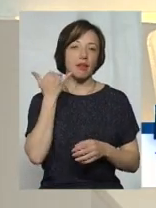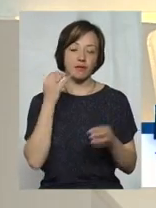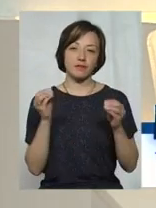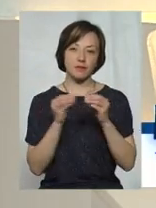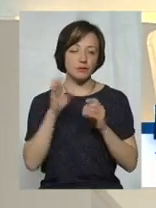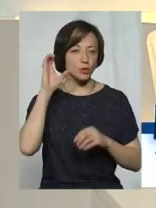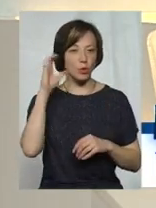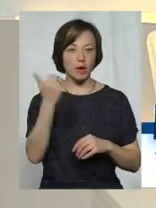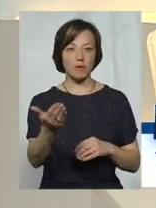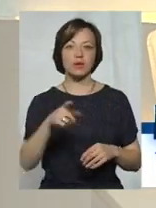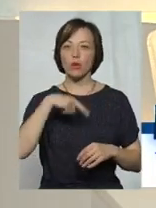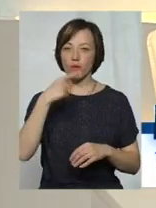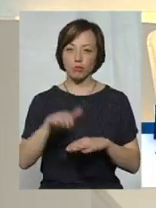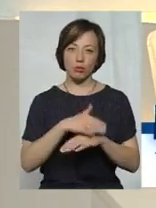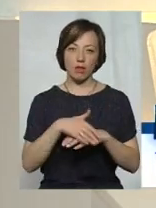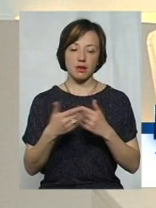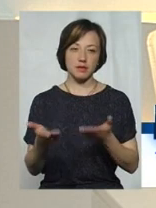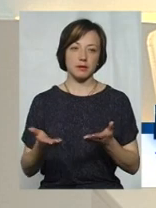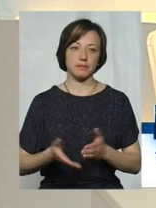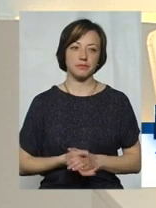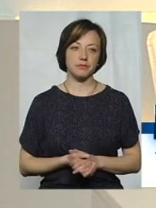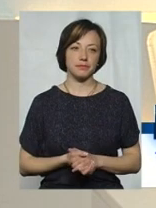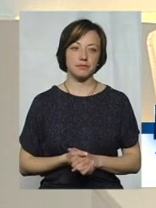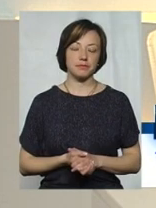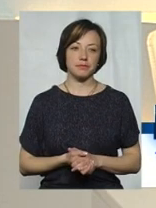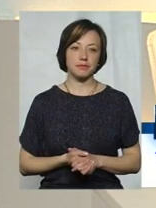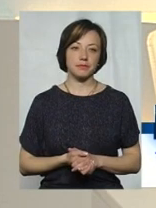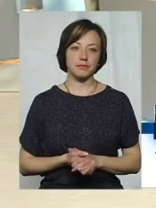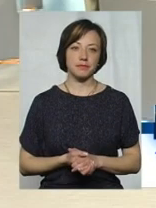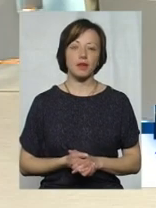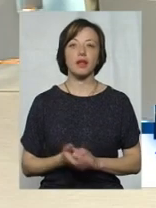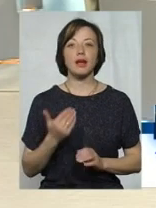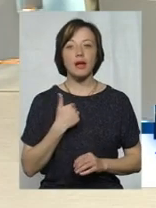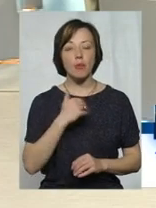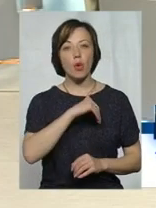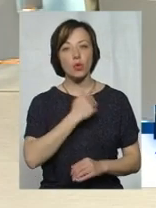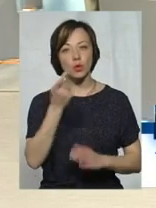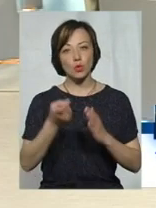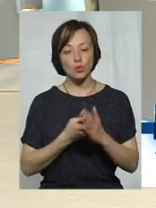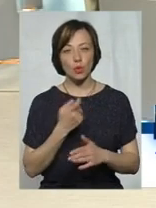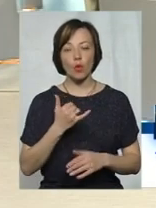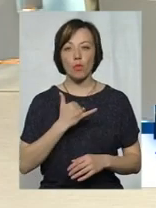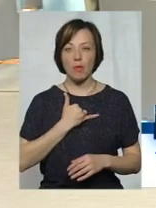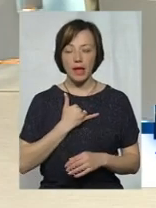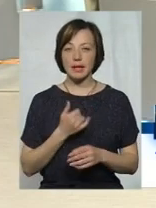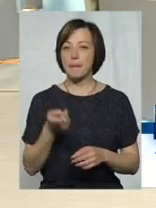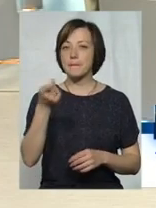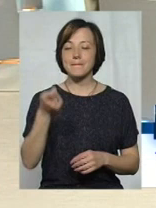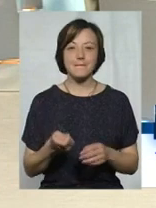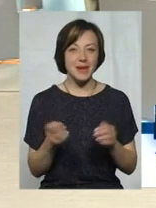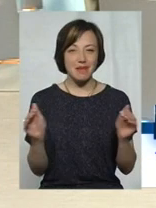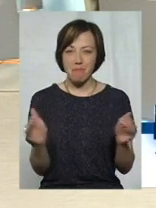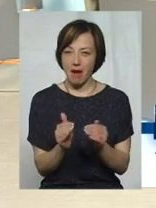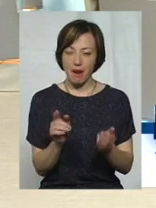-60, слухаємо вас. Говоріть, будь ласка. Будьте добрі, я хотіла знати, в мене мінімальна пенсія,